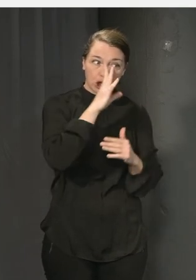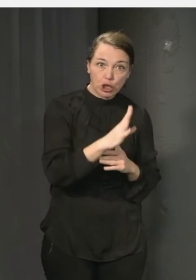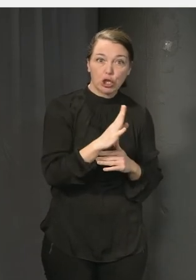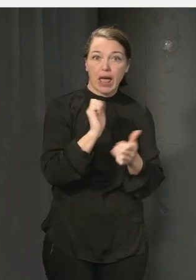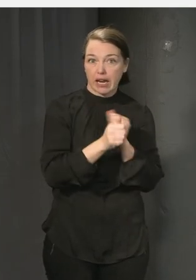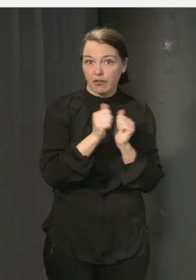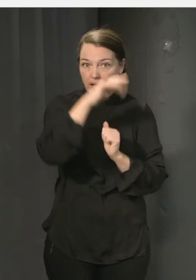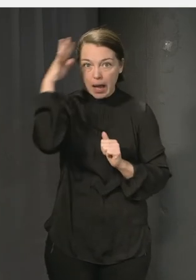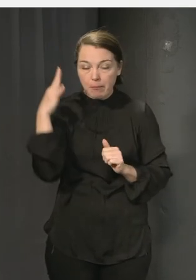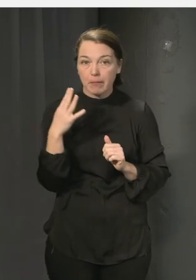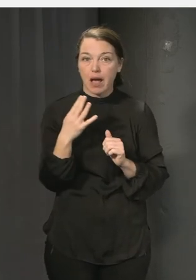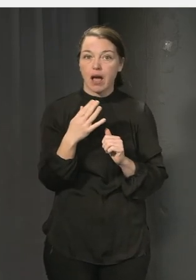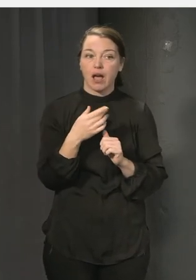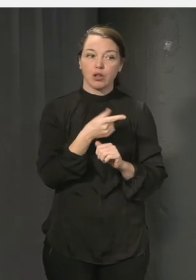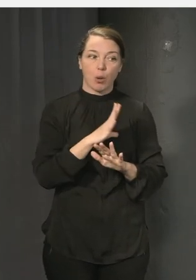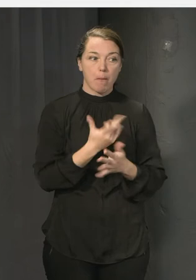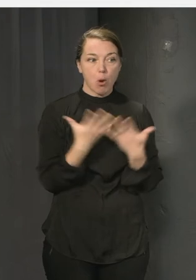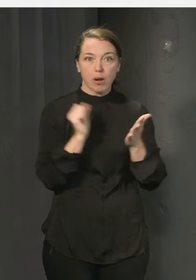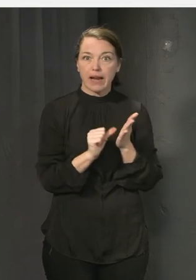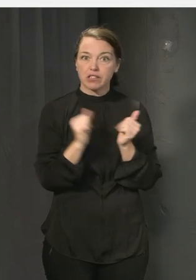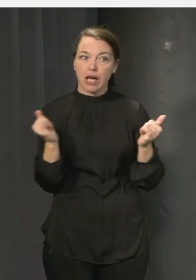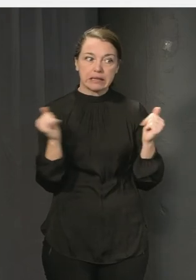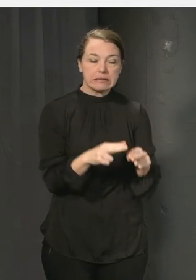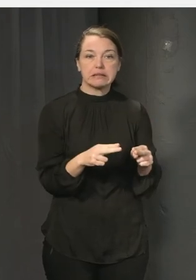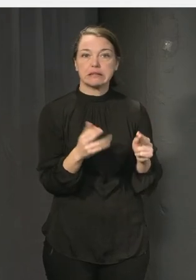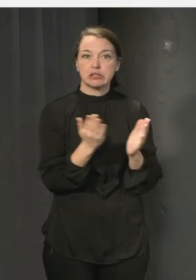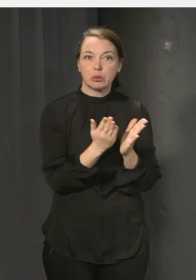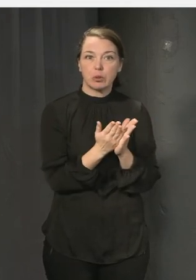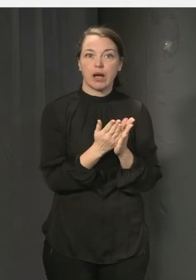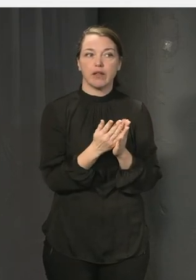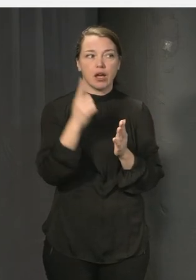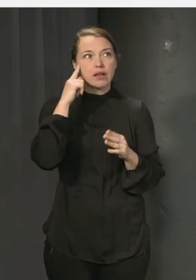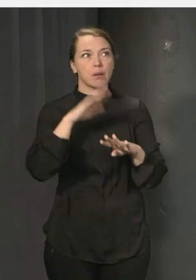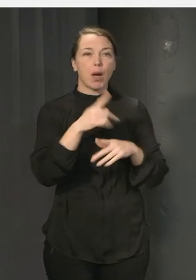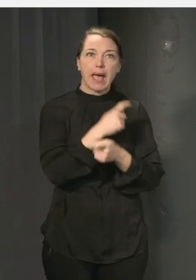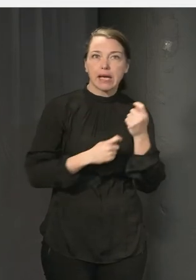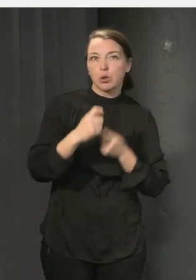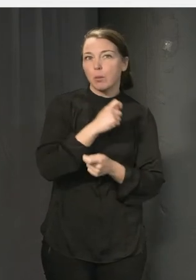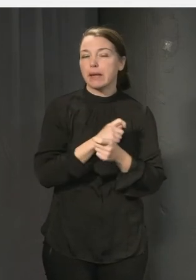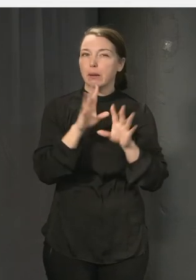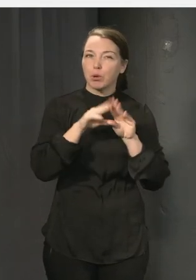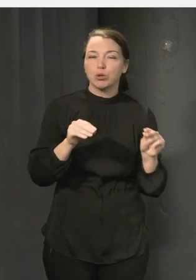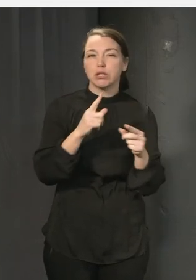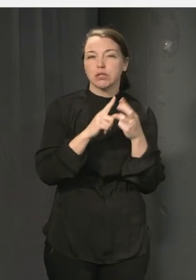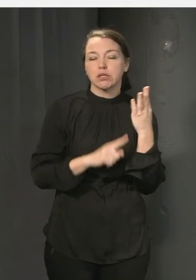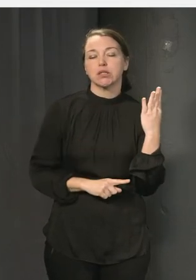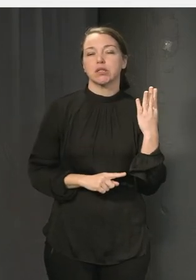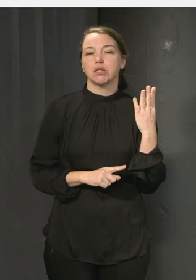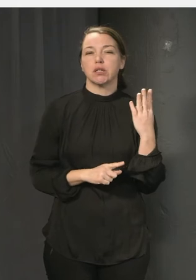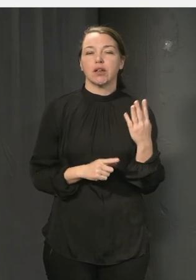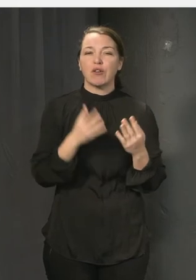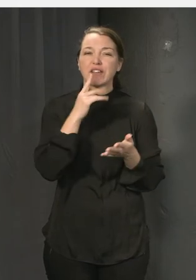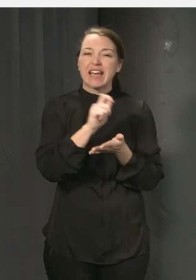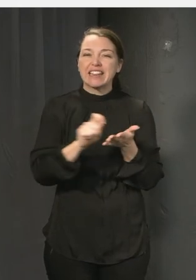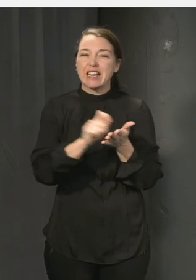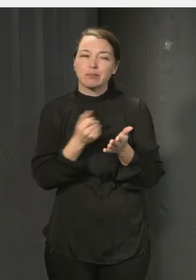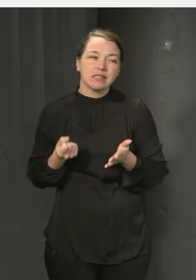de kanske har väldigt många elever de ska få in också i skolan som har lite ekonomiska saker de behöver tänka på men vad ska man liksom vad ska vi vad